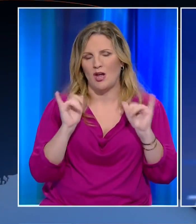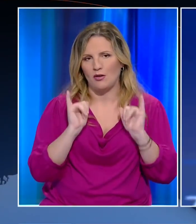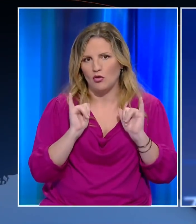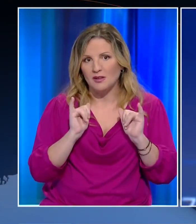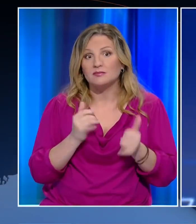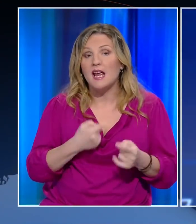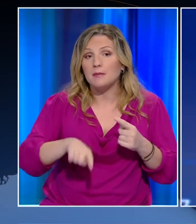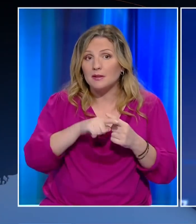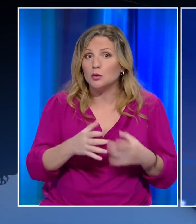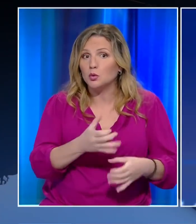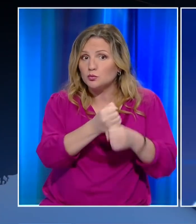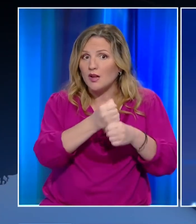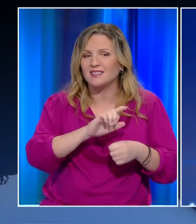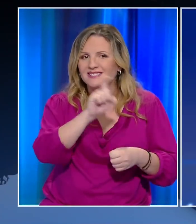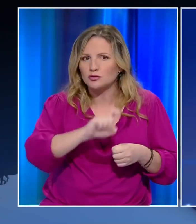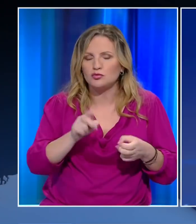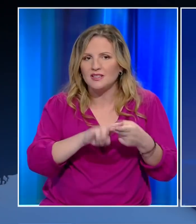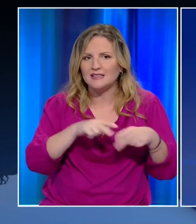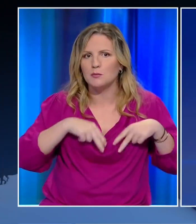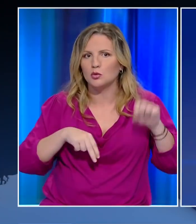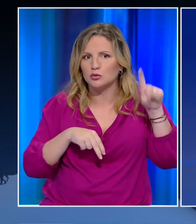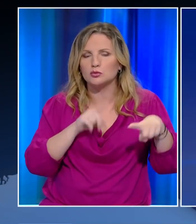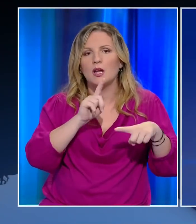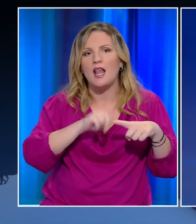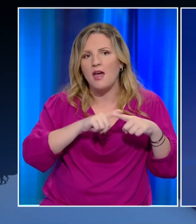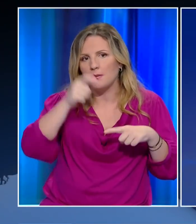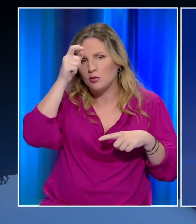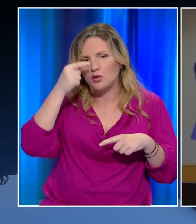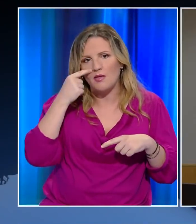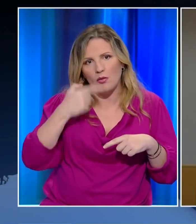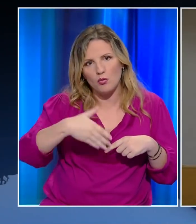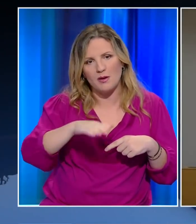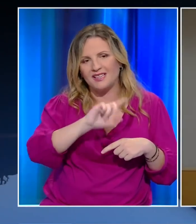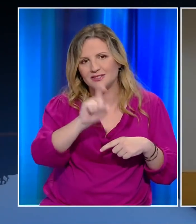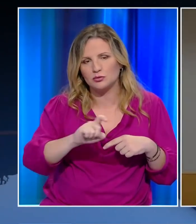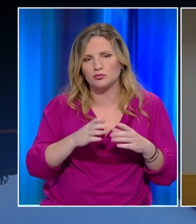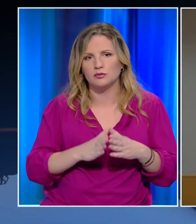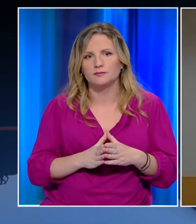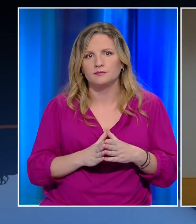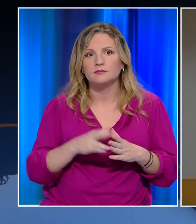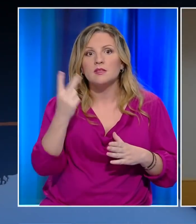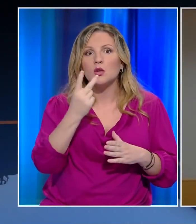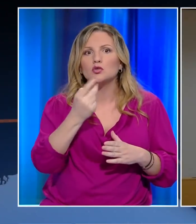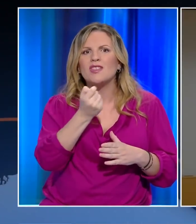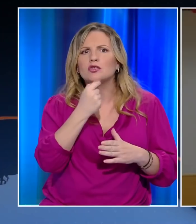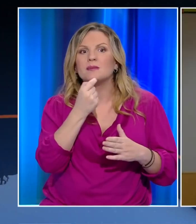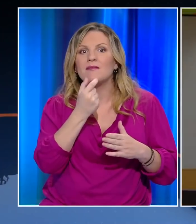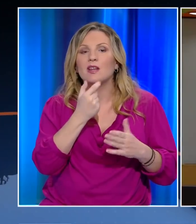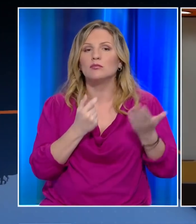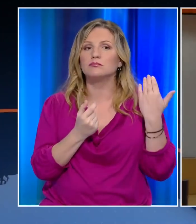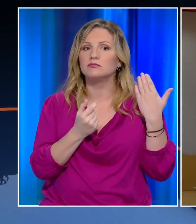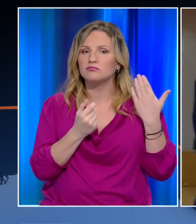εκρεμεί και μια συνάντηση σε υψηλότερο πολιτικό επίπεδο. Από τις 22 Σεπτεμβρίου, οπότε και